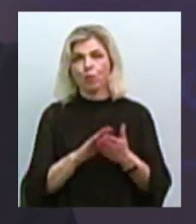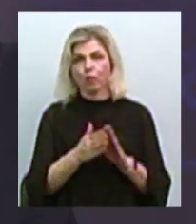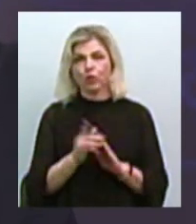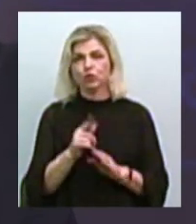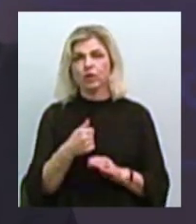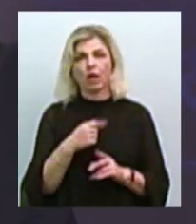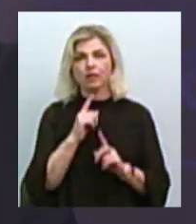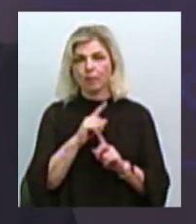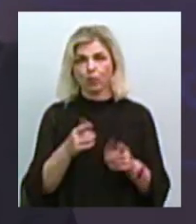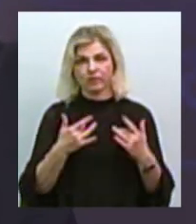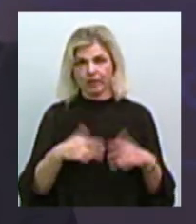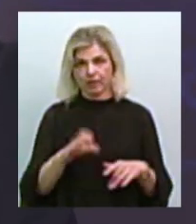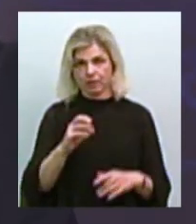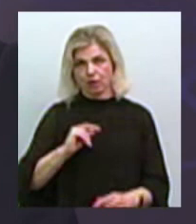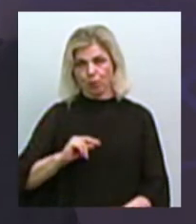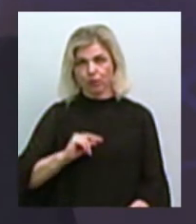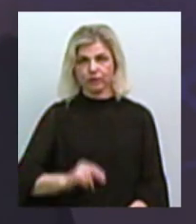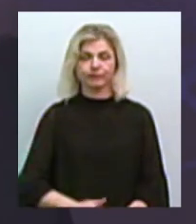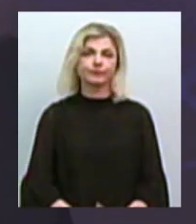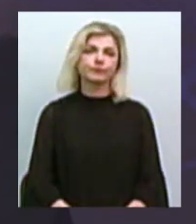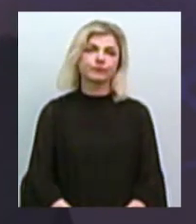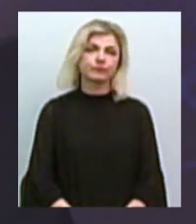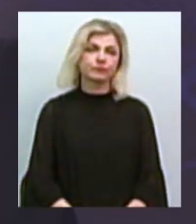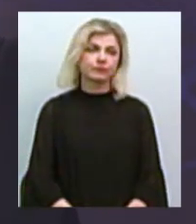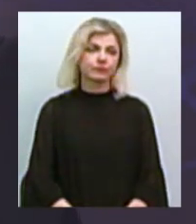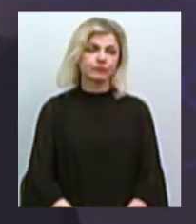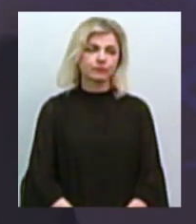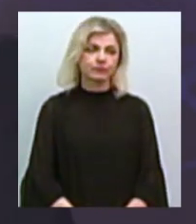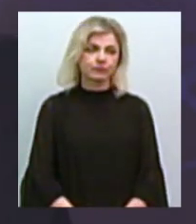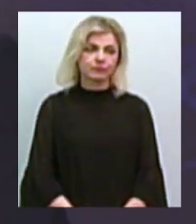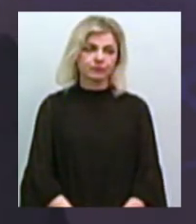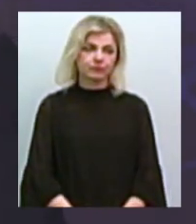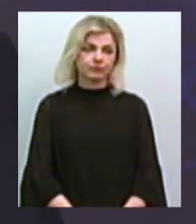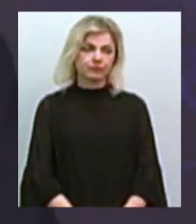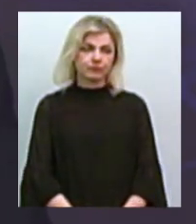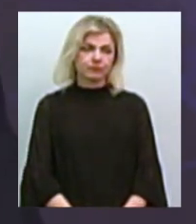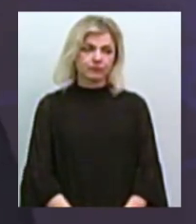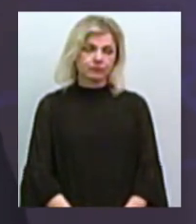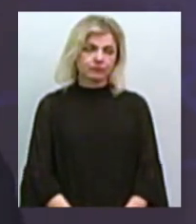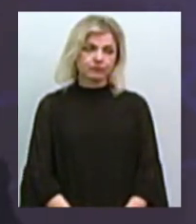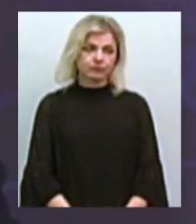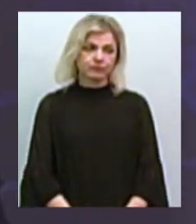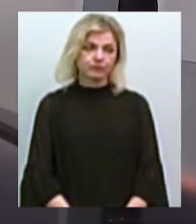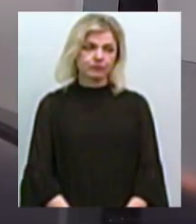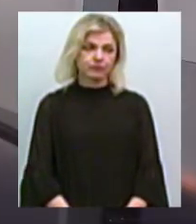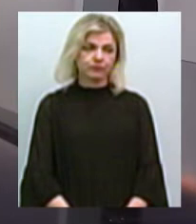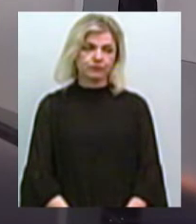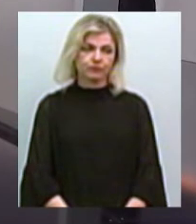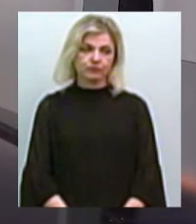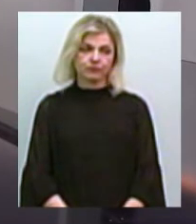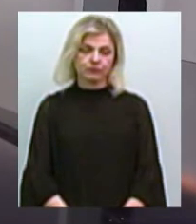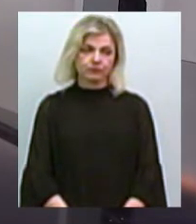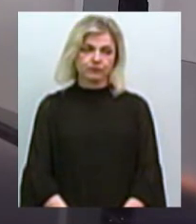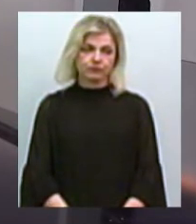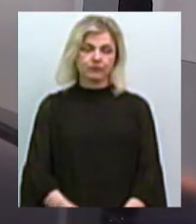що я не буду звільнятися з роботи. Дякую. Дякуємо. Ви не спочатку нас дивилися. Дякую. Пану Наталі, я